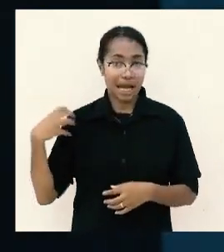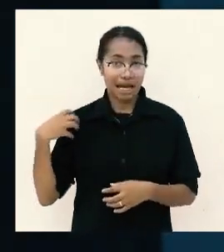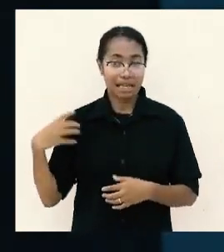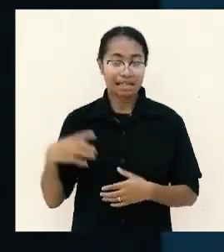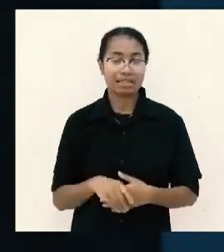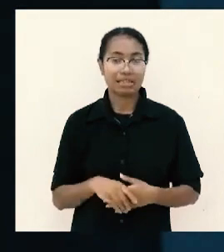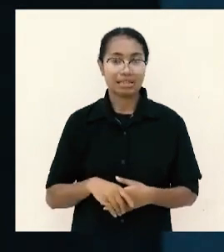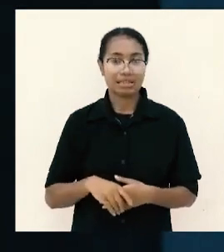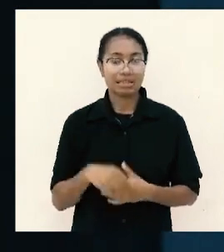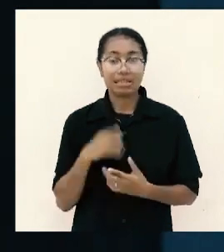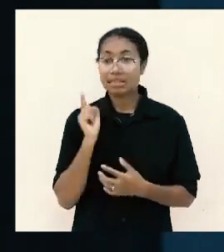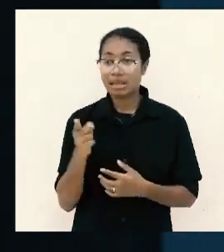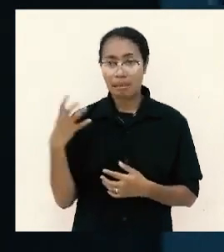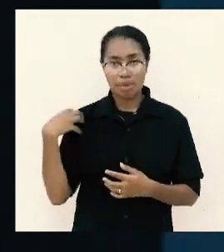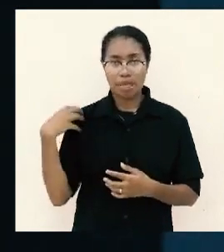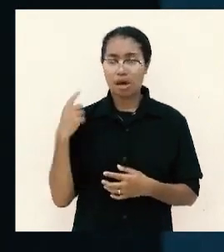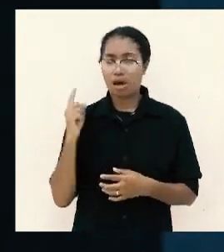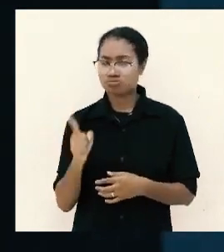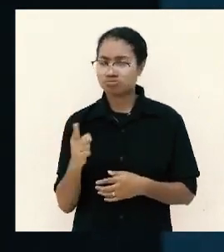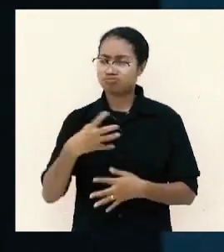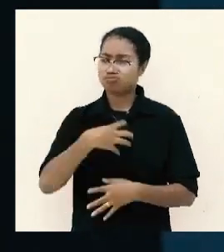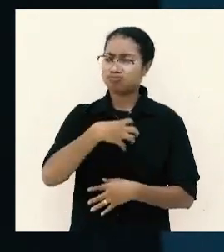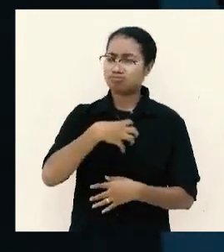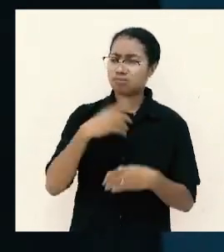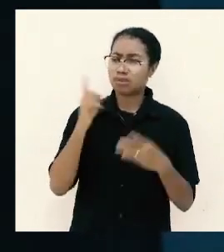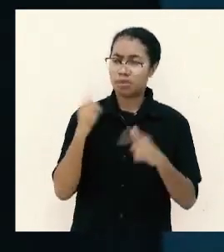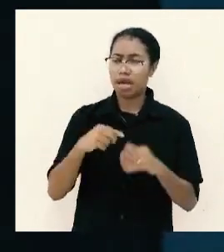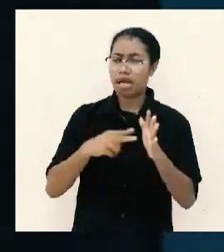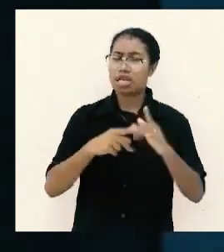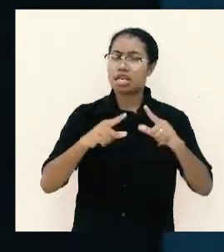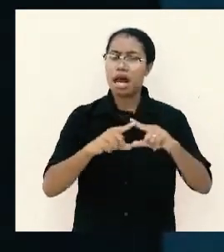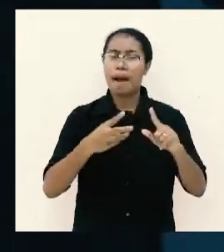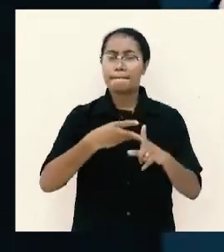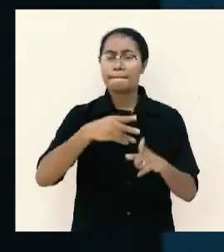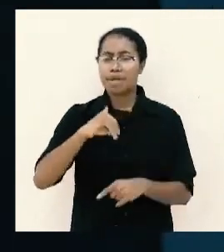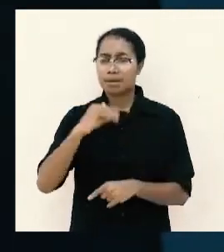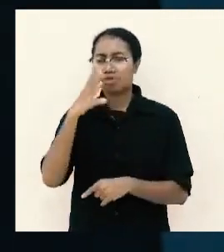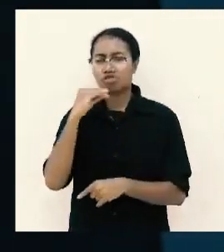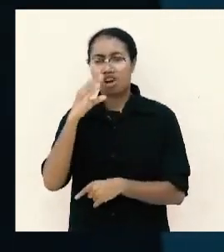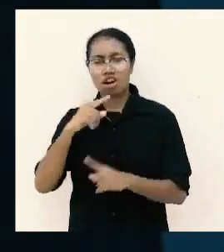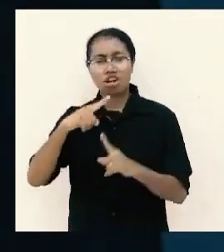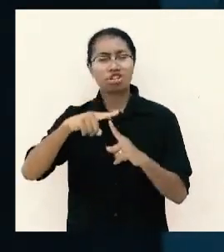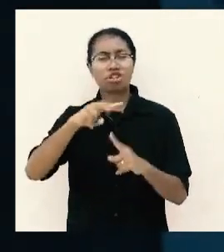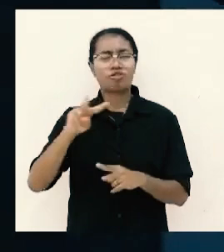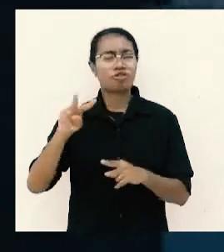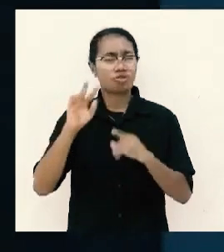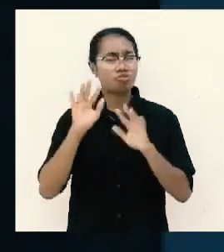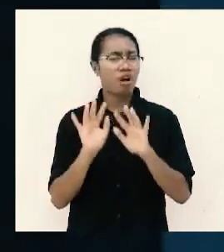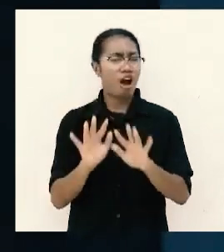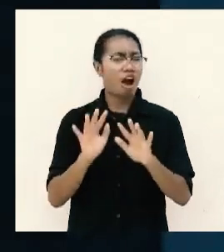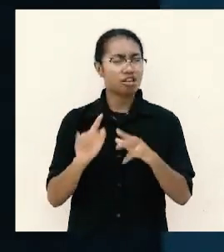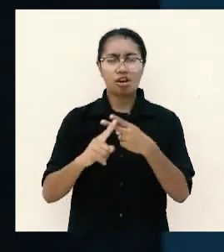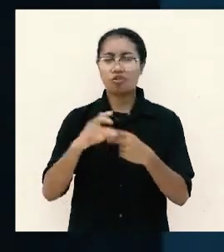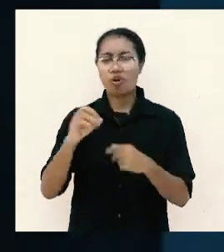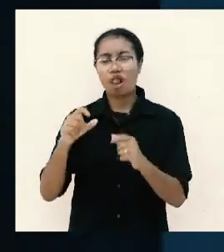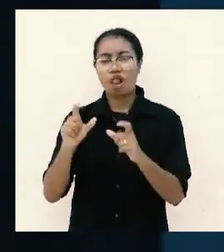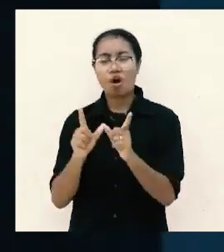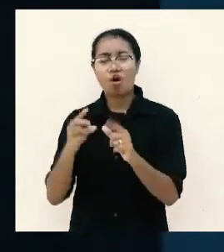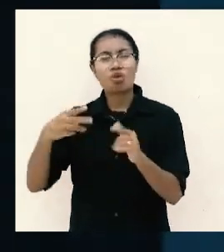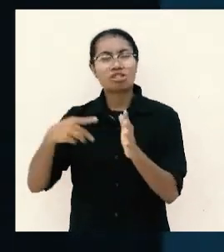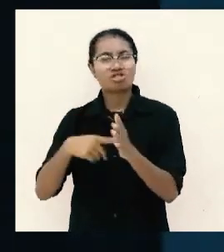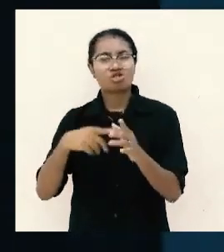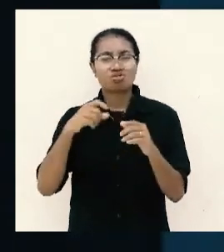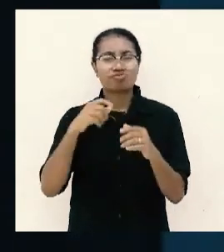dia karena dipercaya sebagai nabi dia bicara di televisi followernya banyak sekali lalu